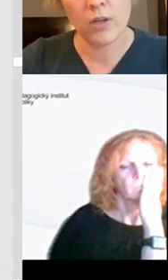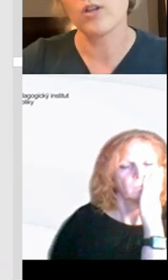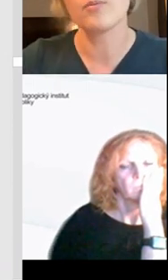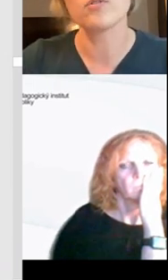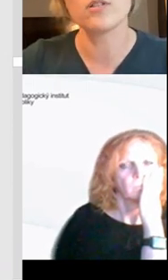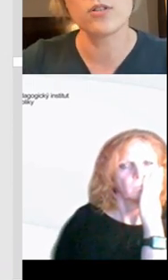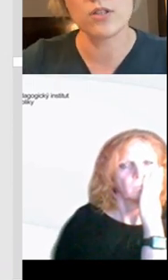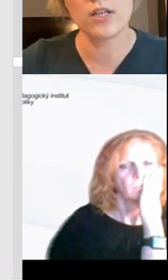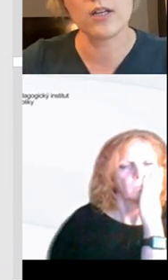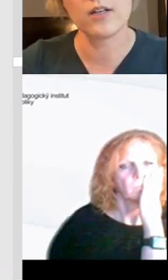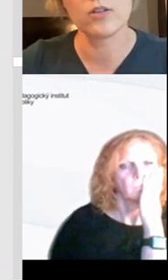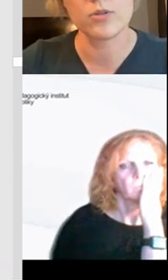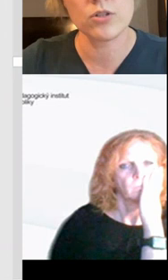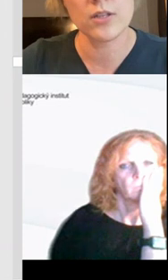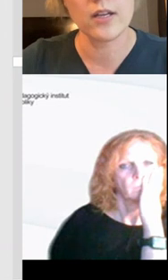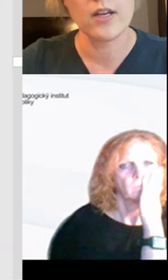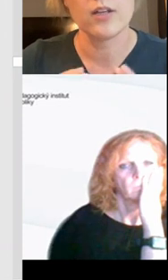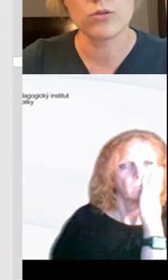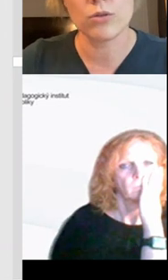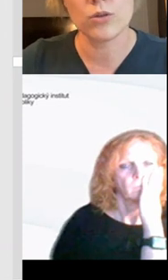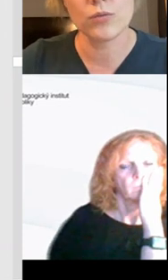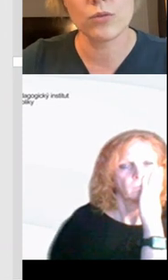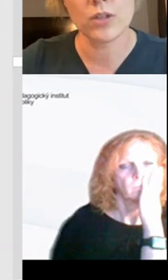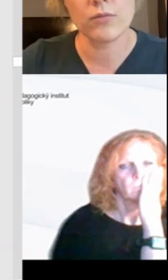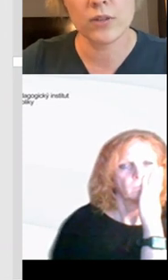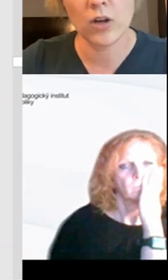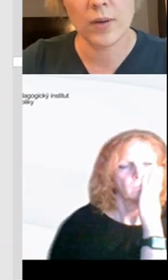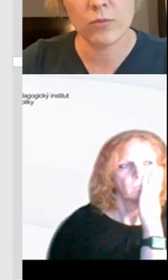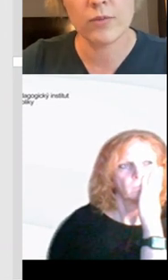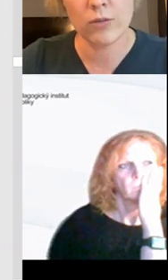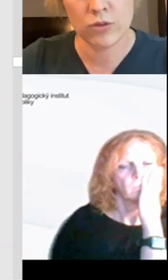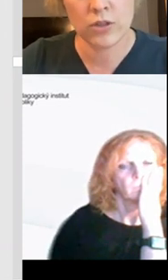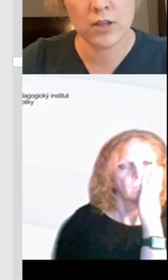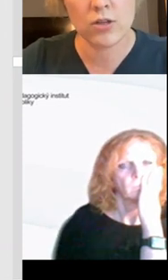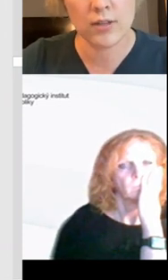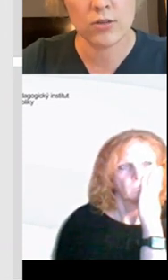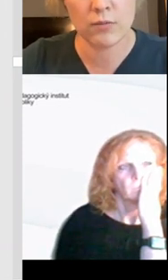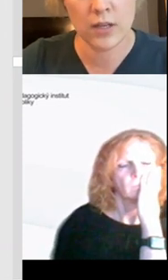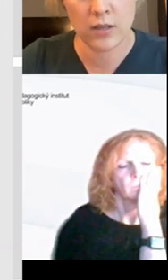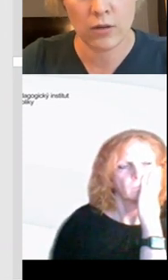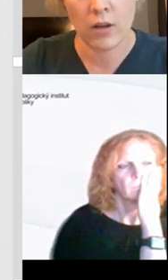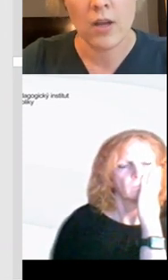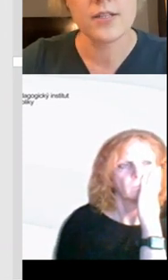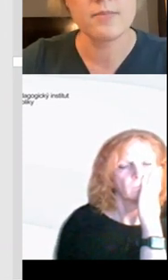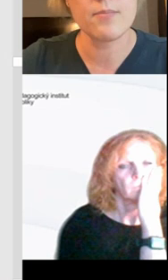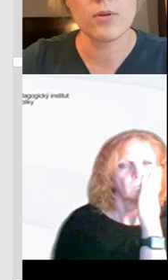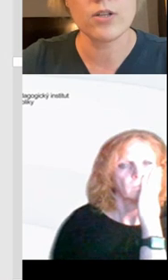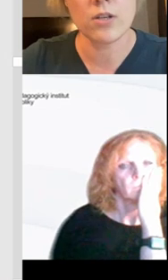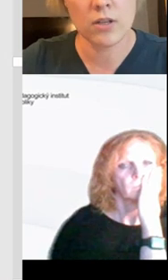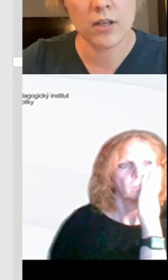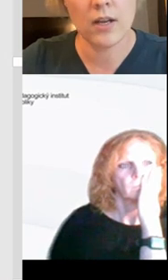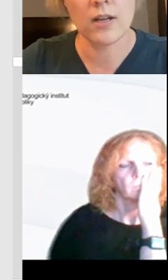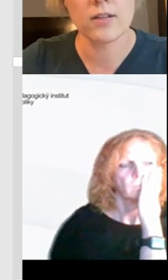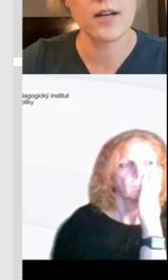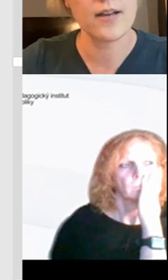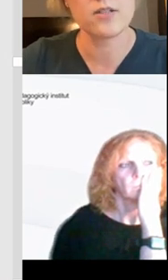učili Word. To je prostě zažitý, je to přežitek, je to z toho důvodu, že ten Word je opravdu nejrozšířenější textový editor. Nicméně